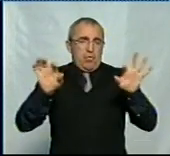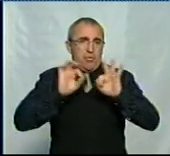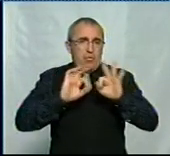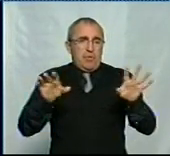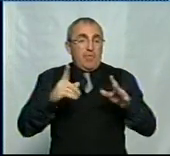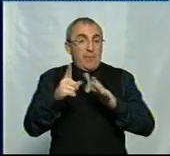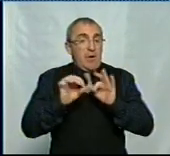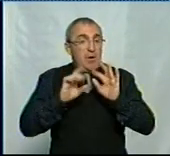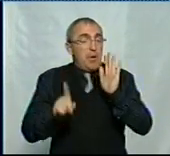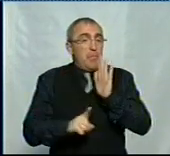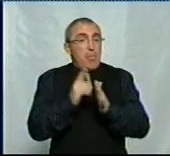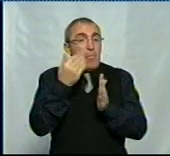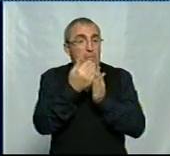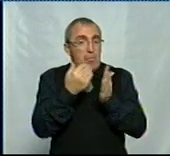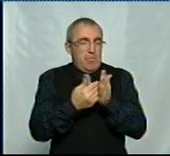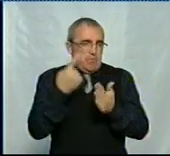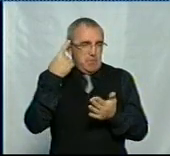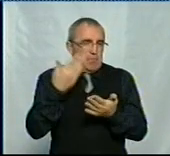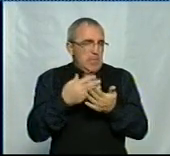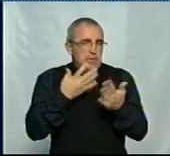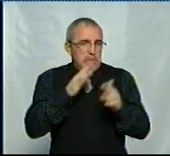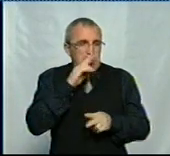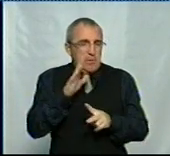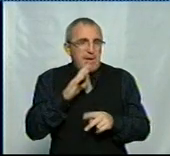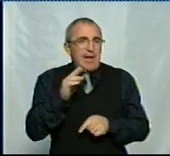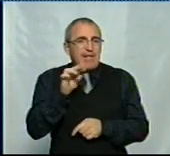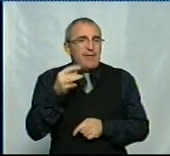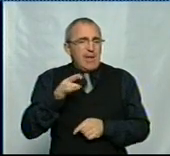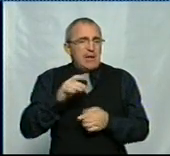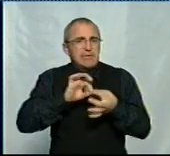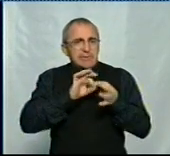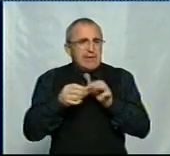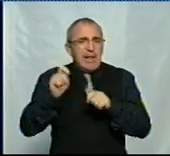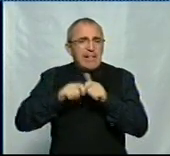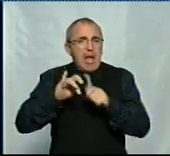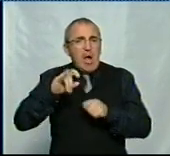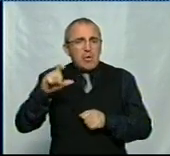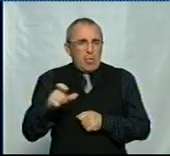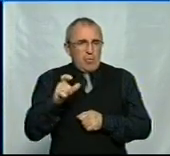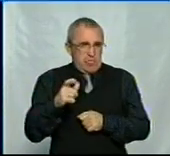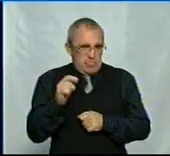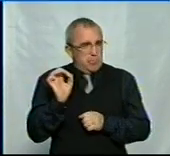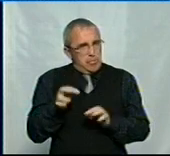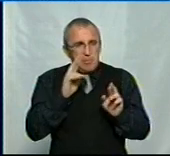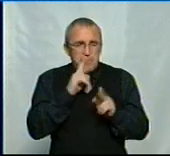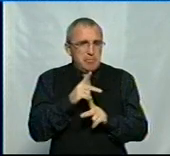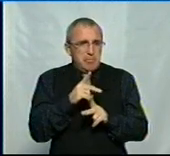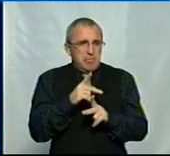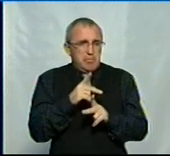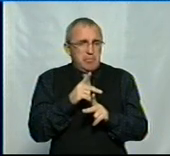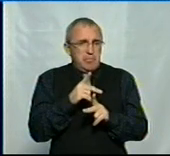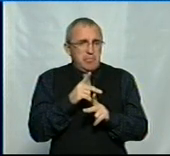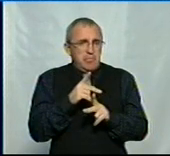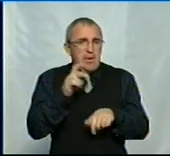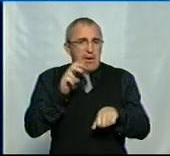говорили на початку програми, здається, якщо я не помиляю, що діфтерію складно діагностувати, б звучала така теза. Так це чи ні? Ну, тобто,